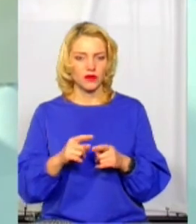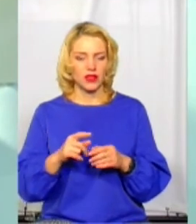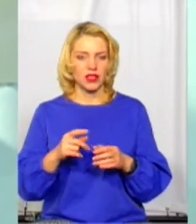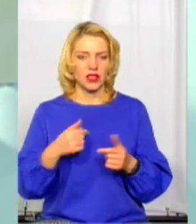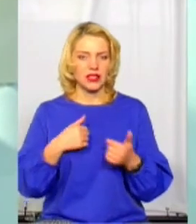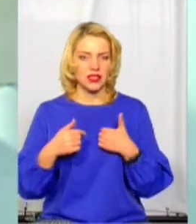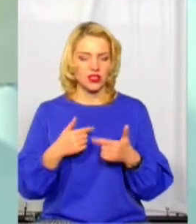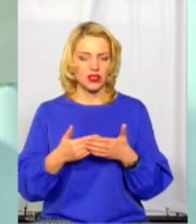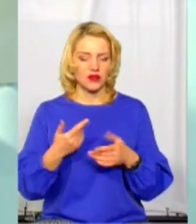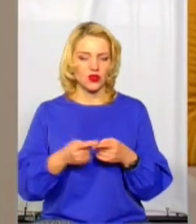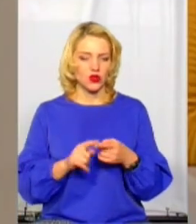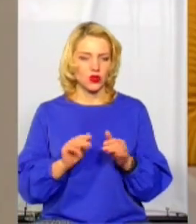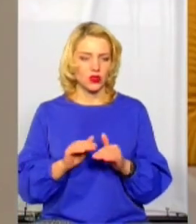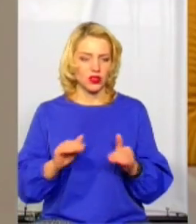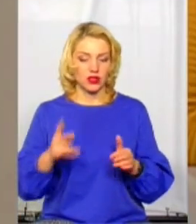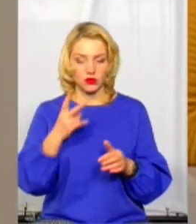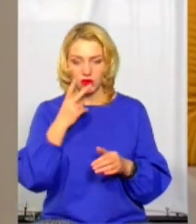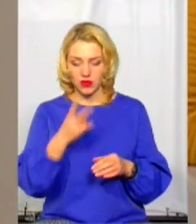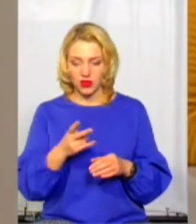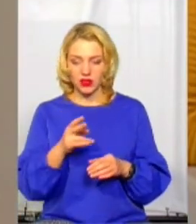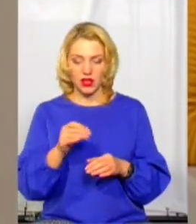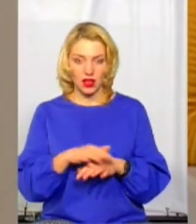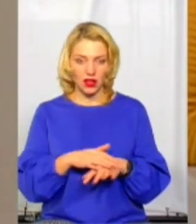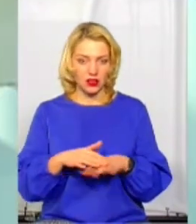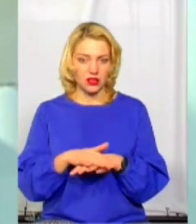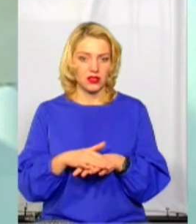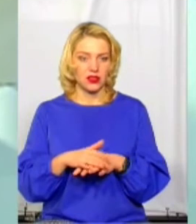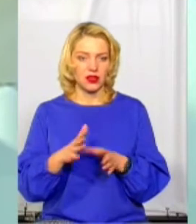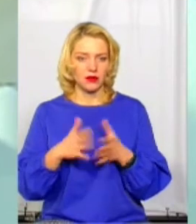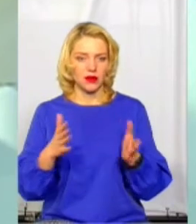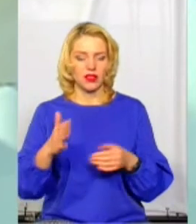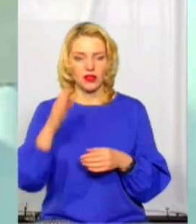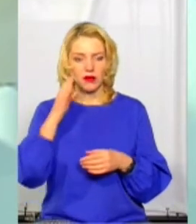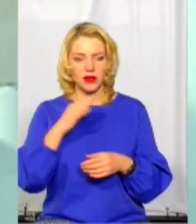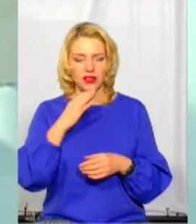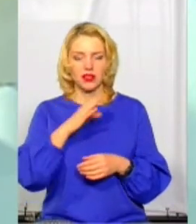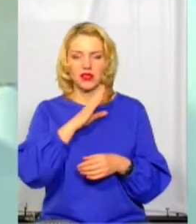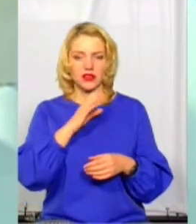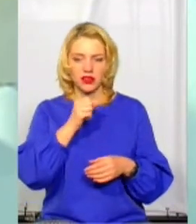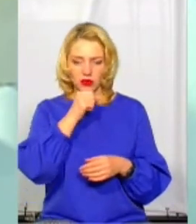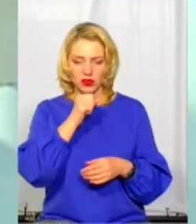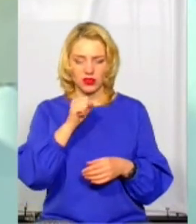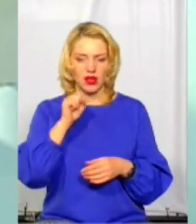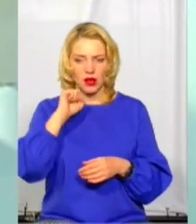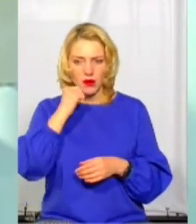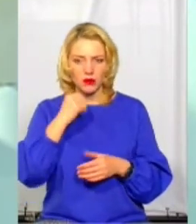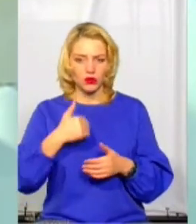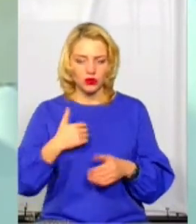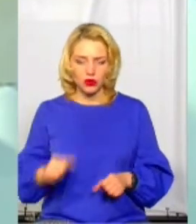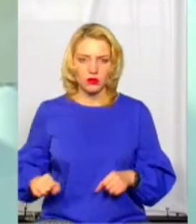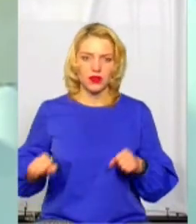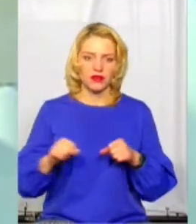нас на різдвяному ярмарку, що ми подивимося на населення, то відповідно максимум батьків, дідусів, бабусів, вони намагаються витягнути свою малечу до